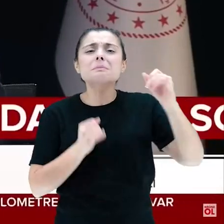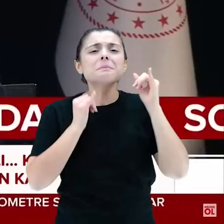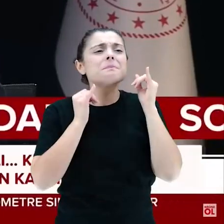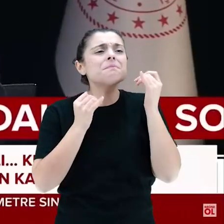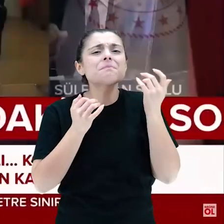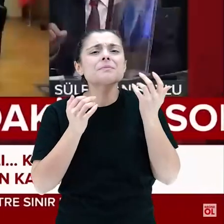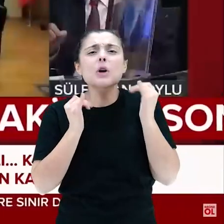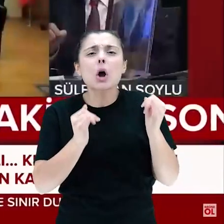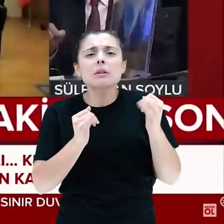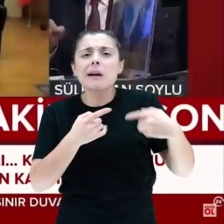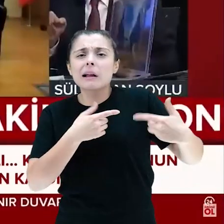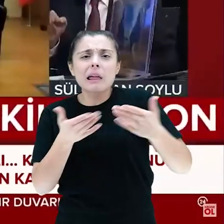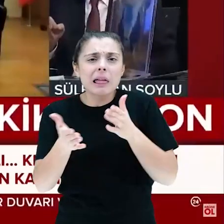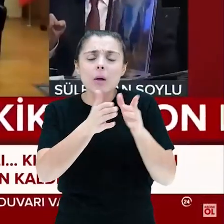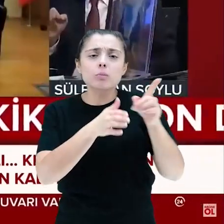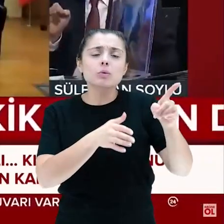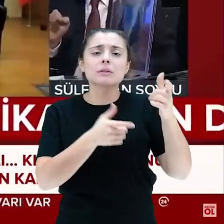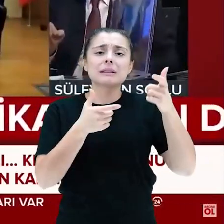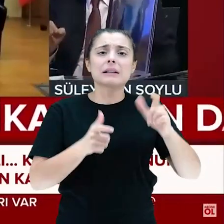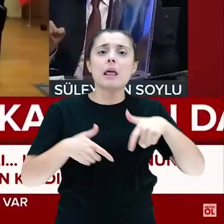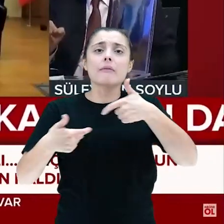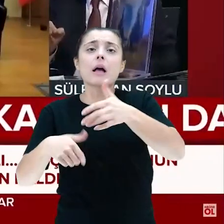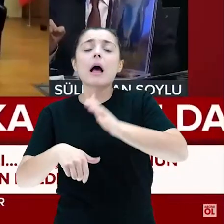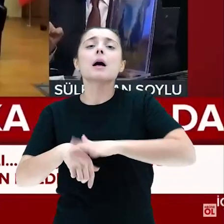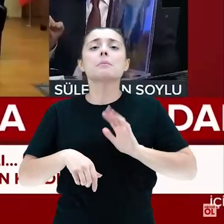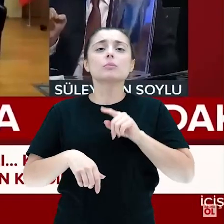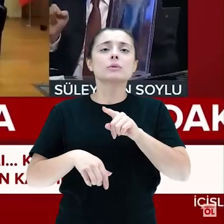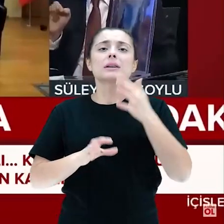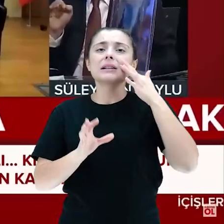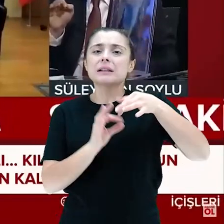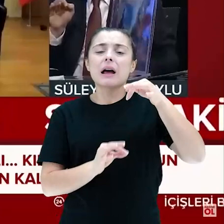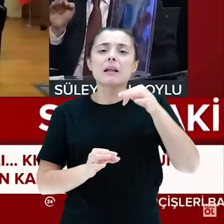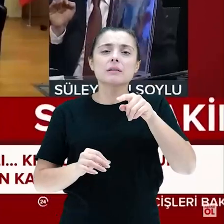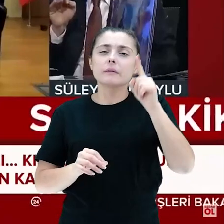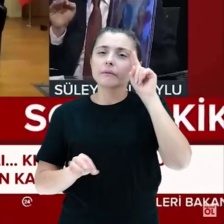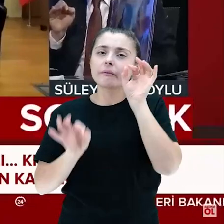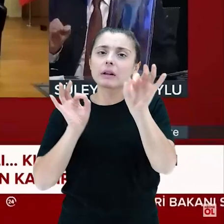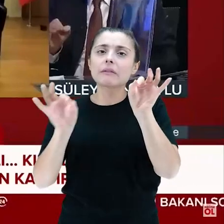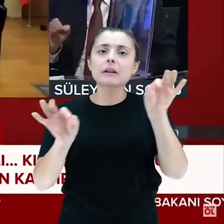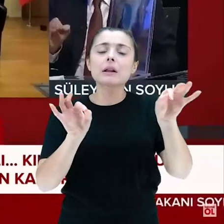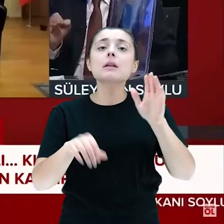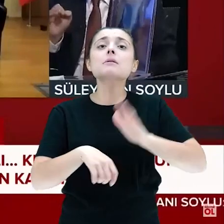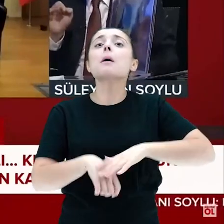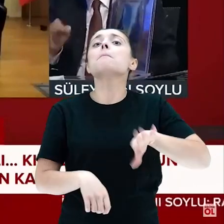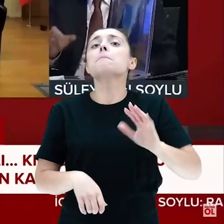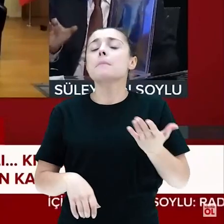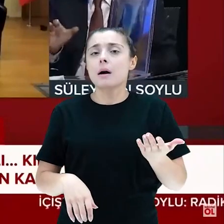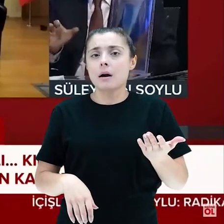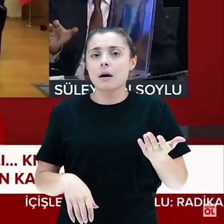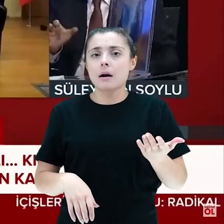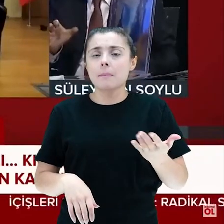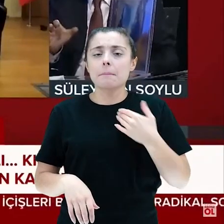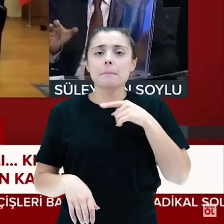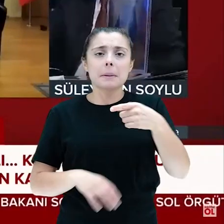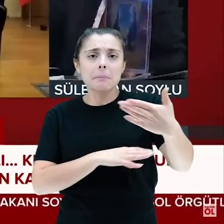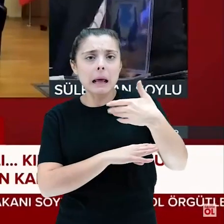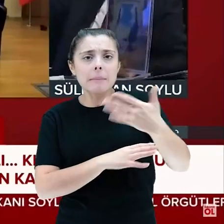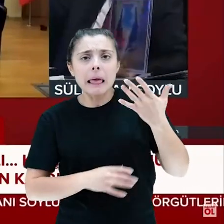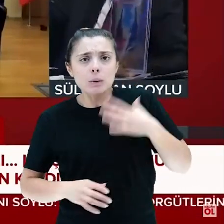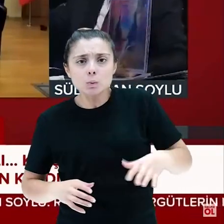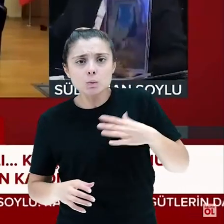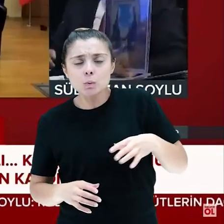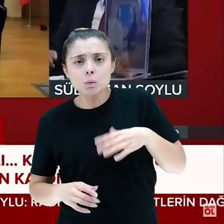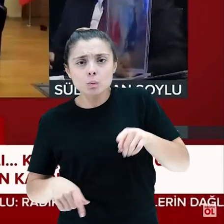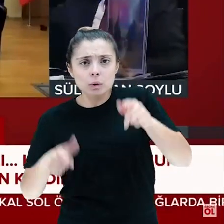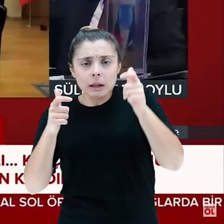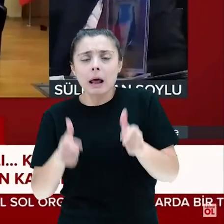düşüncelerinizi, zehirli fikirlerinizi bu ülkeye saplamayın. Bu ülkenin insanlarına enjekte etmeye çalışmayın. İğnelemeyin bu ülkenin insanları. Benim